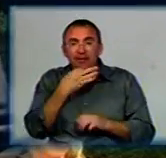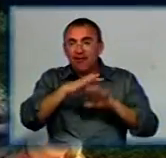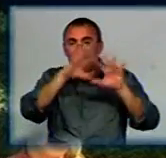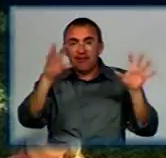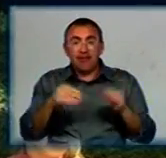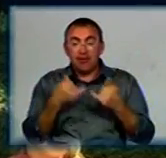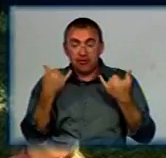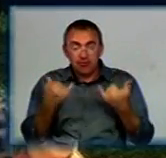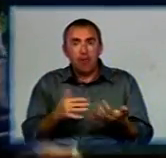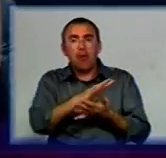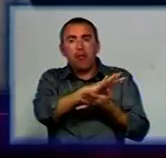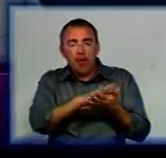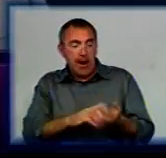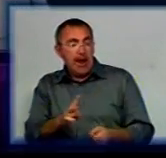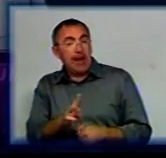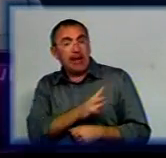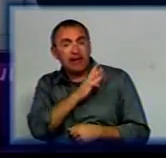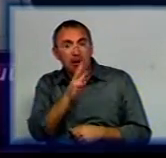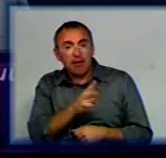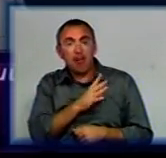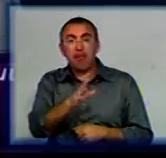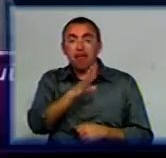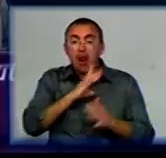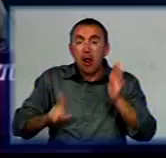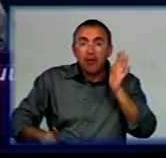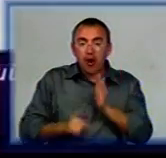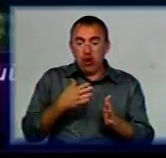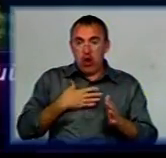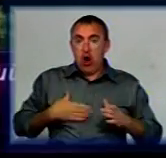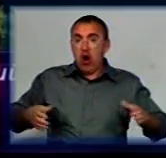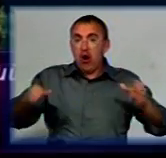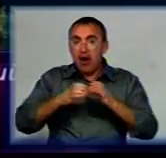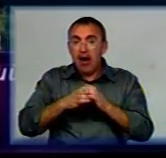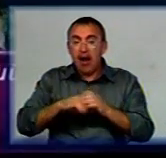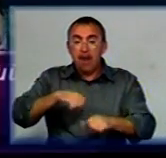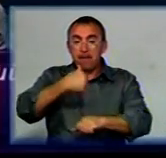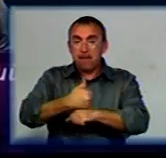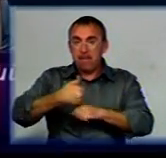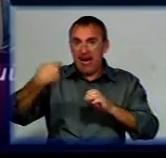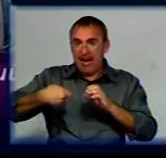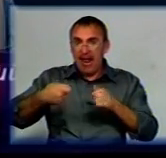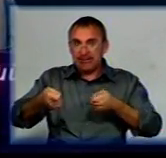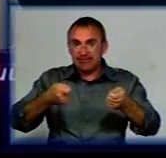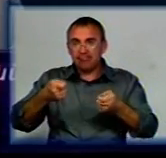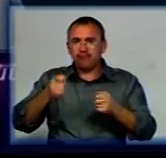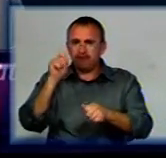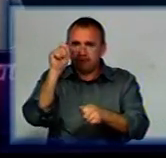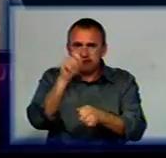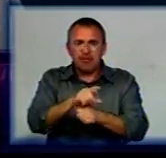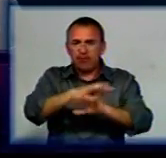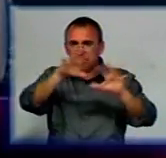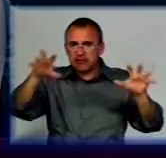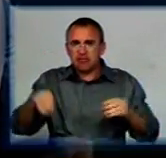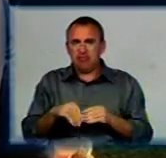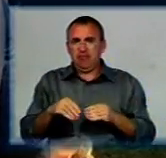Сьогодні ми продовжуємо ініціативу, яка була начата нашою командою. Президент дав указання, дав задання всім нам, щоб